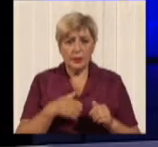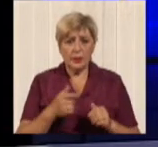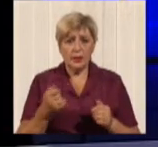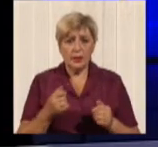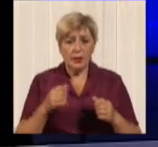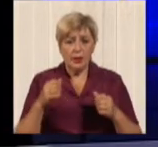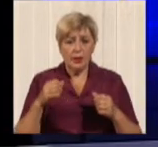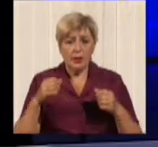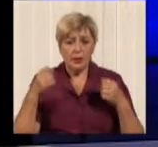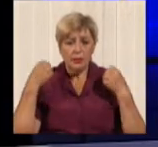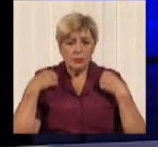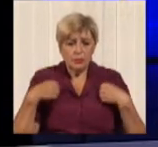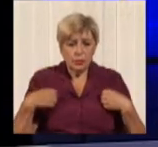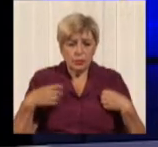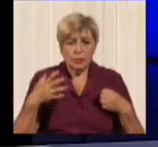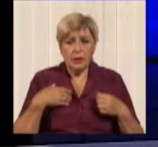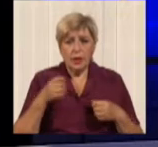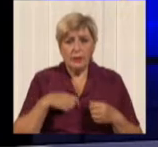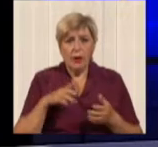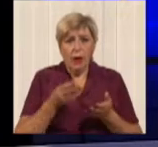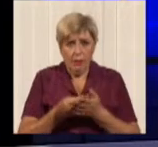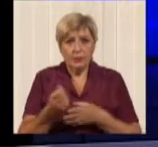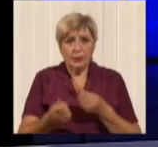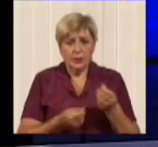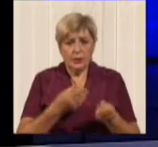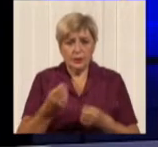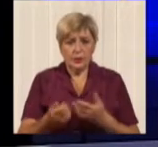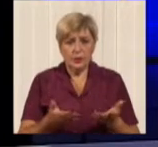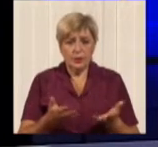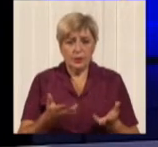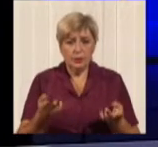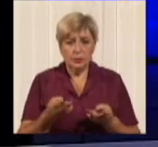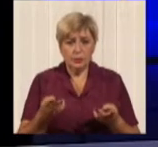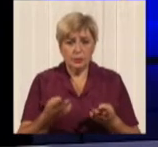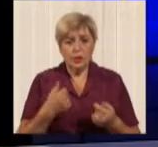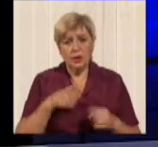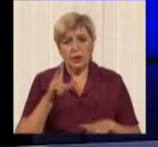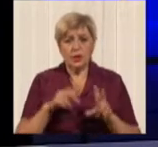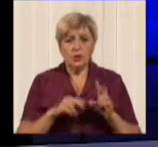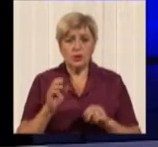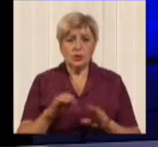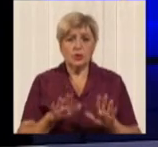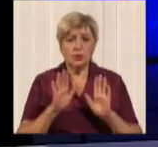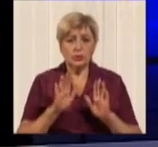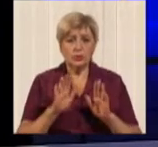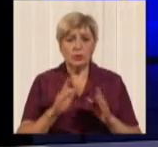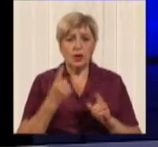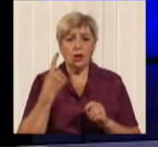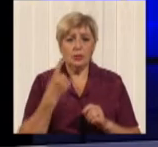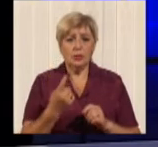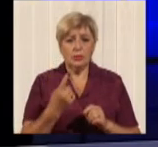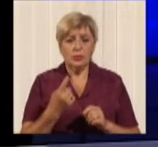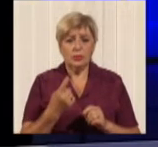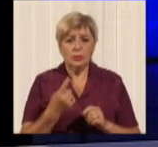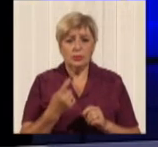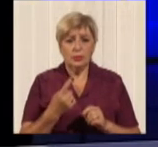проєкт. Ну, це неправильно. Уже треба було змінювати, тось пенсіонери платять. І це я вважаю тільки одно, що льготчики возять не